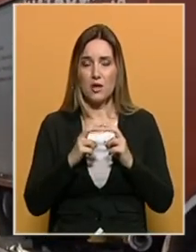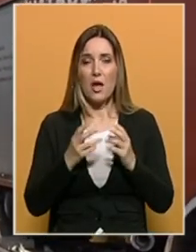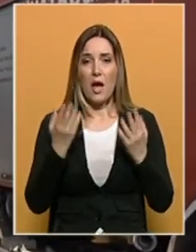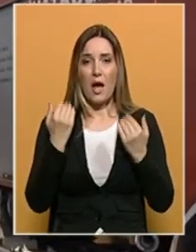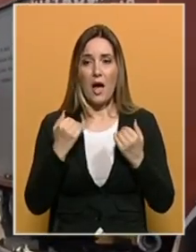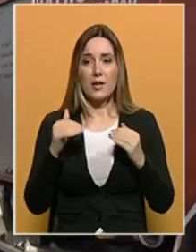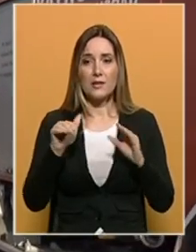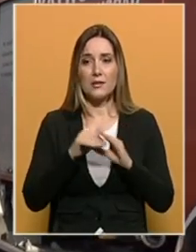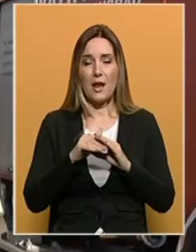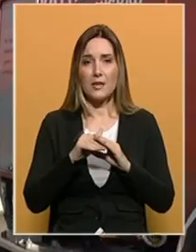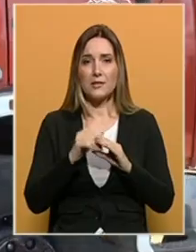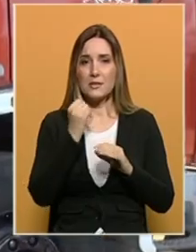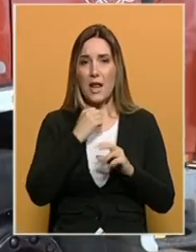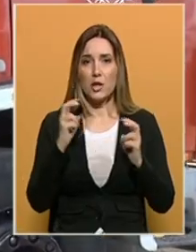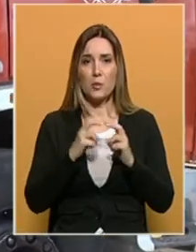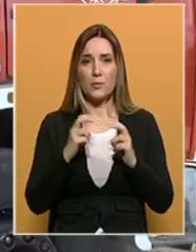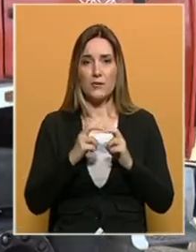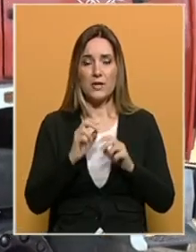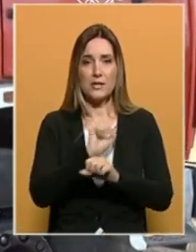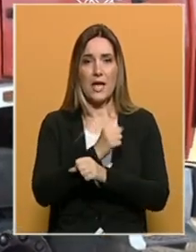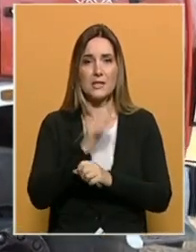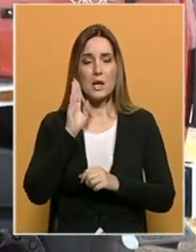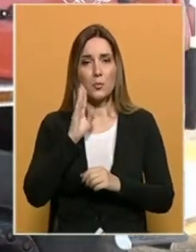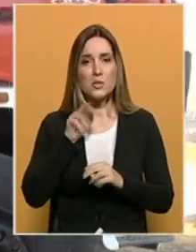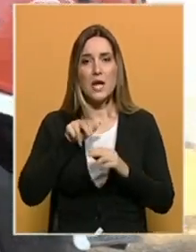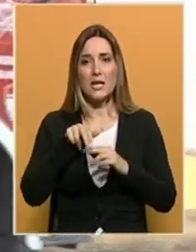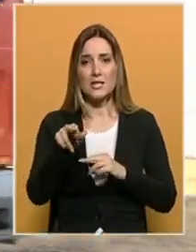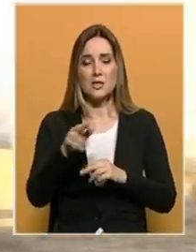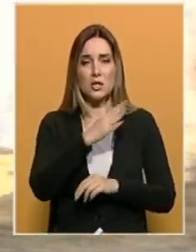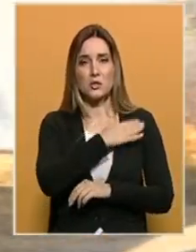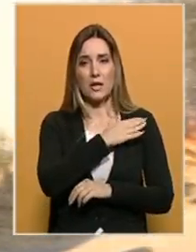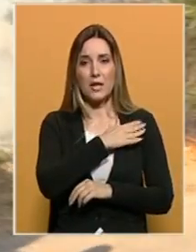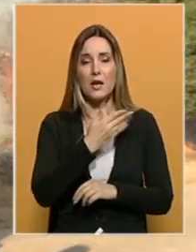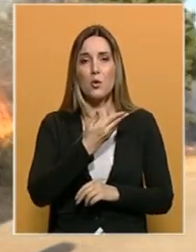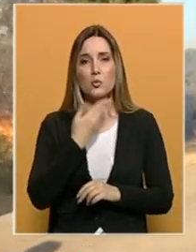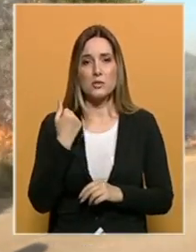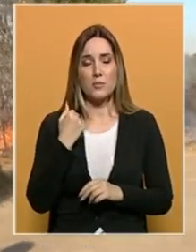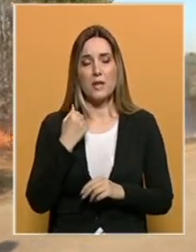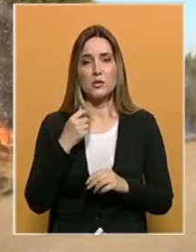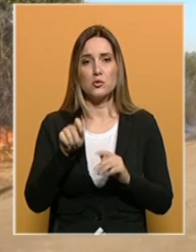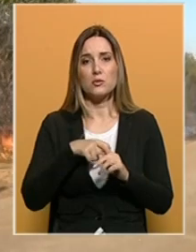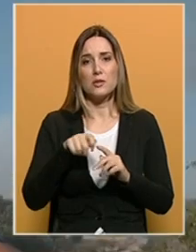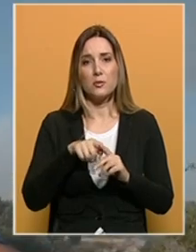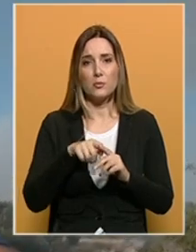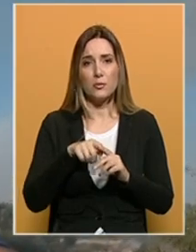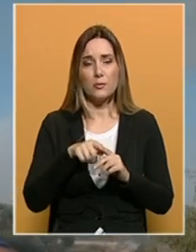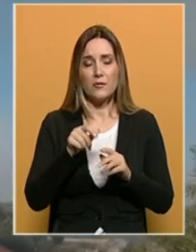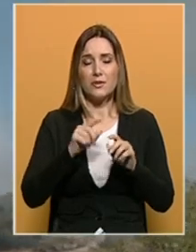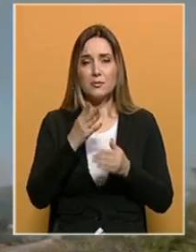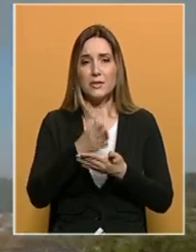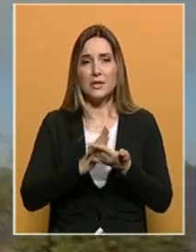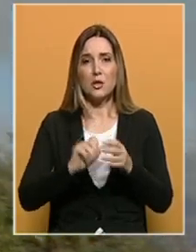Međutim, djelatnici elektroprivede Hrvatske zajednice Herceg Bosne izašli su na teren tako da su uspjeli otkloniti dio kvara